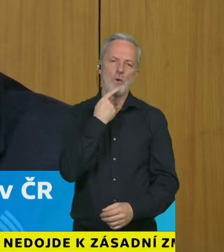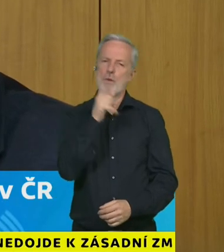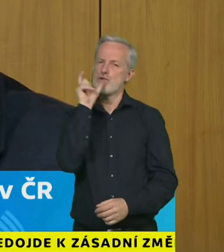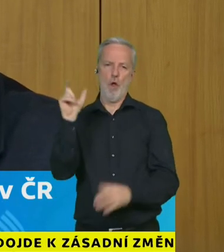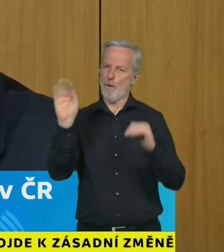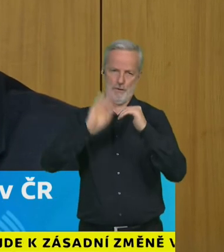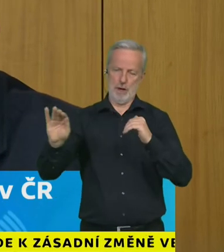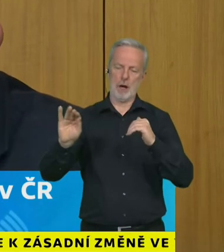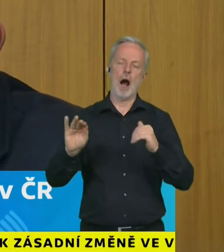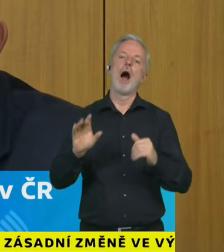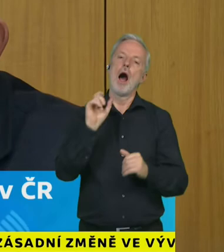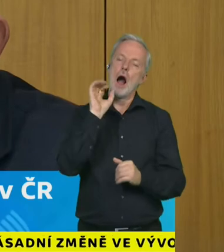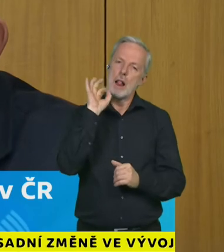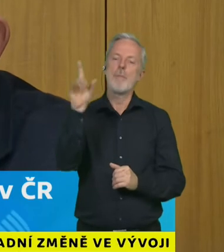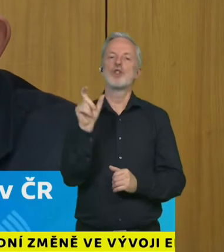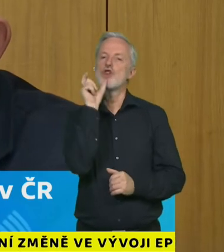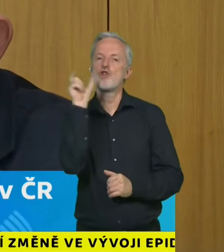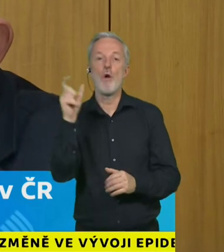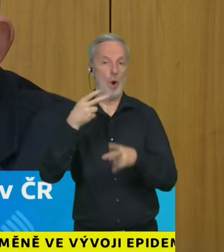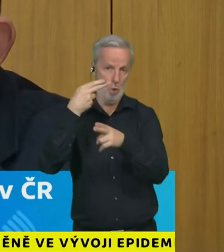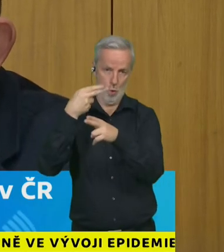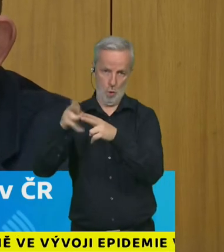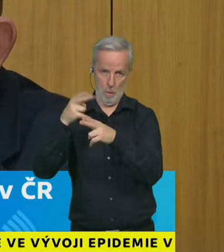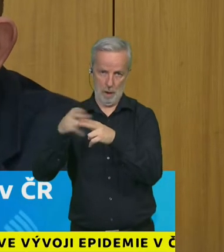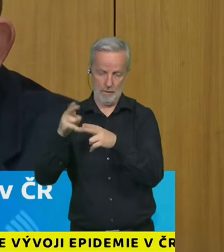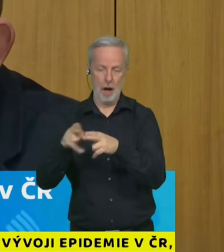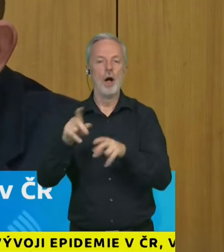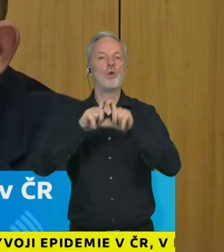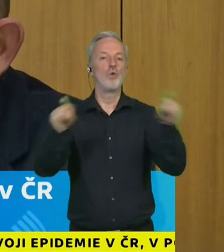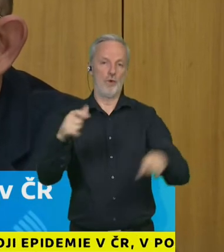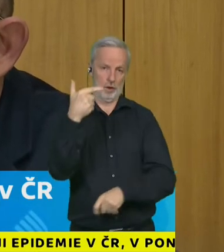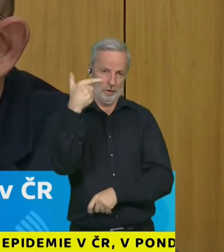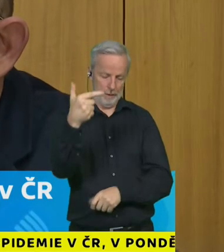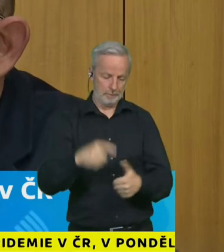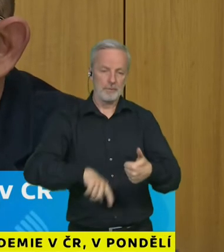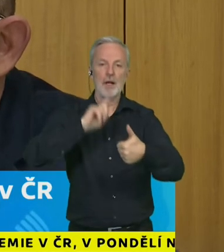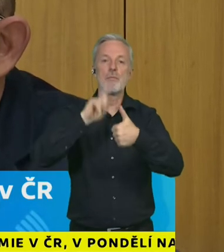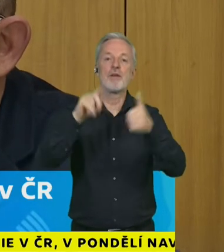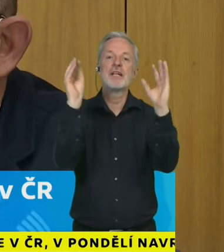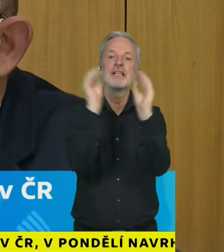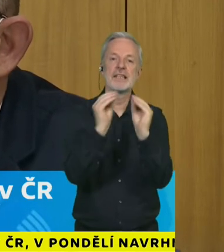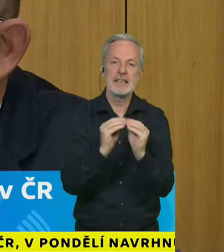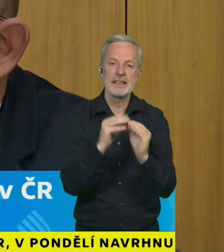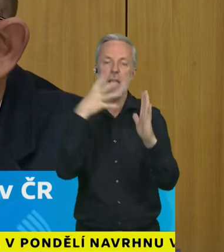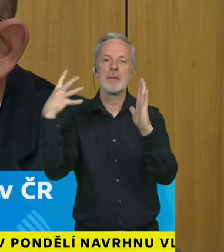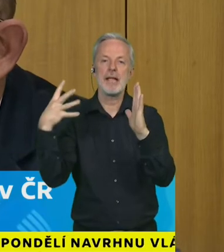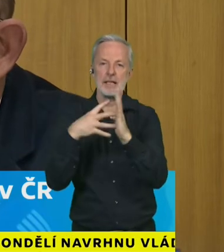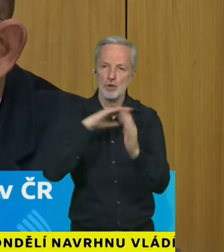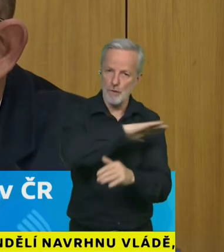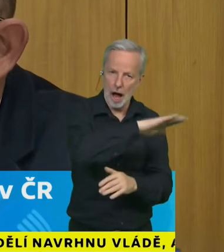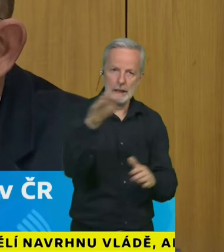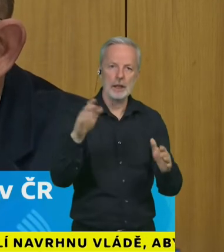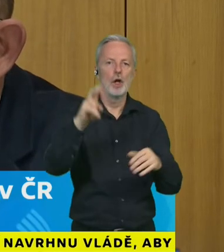úpravou ke které nás vedly ty dvě nové věci jednak systém testování v domovech seniorů a jednak